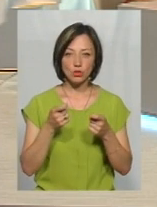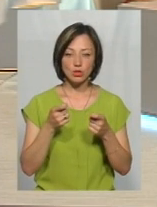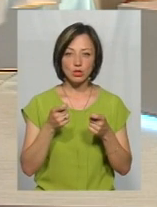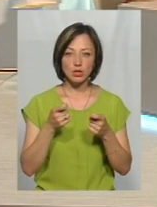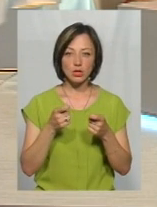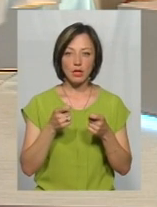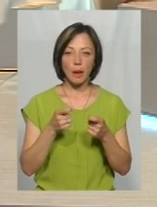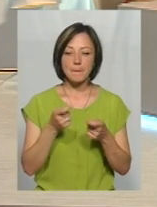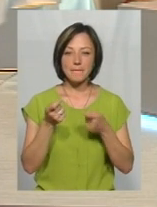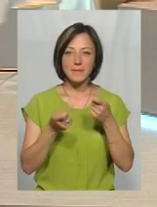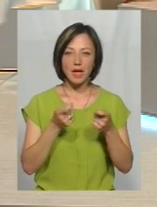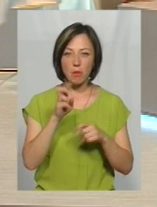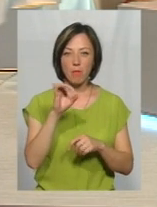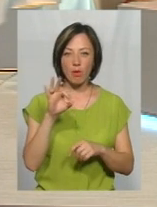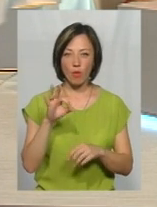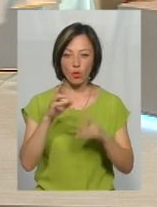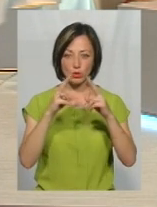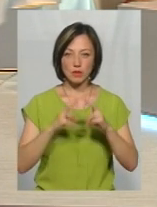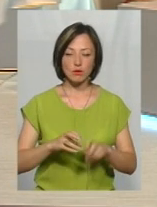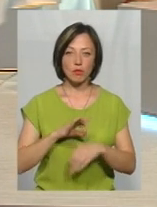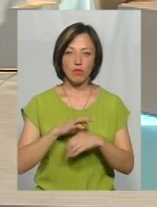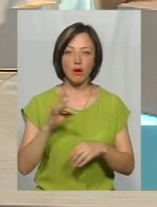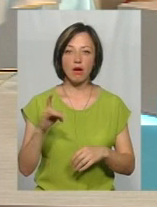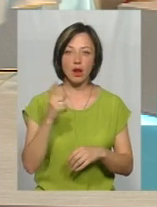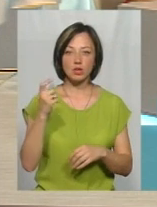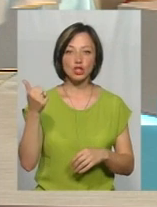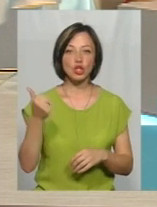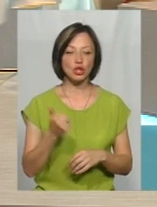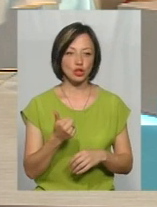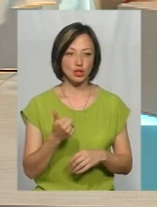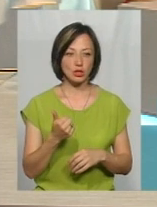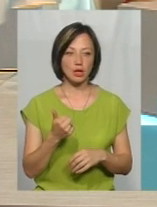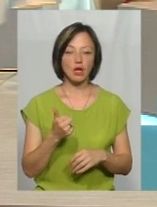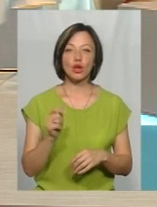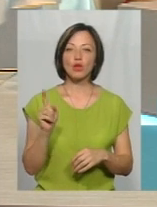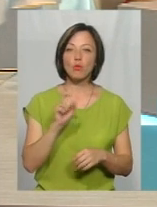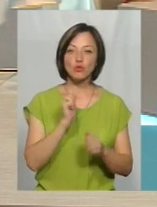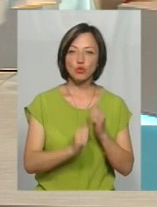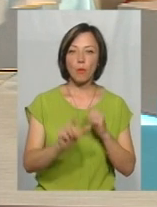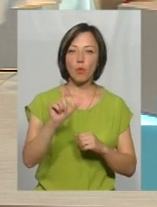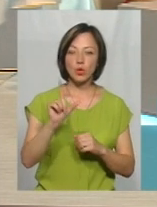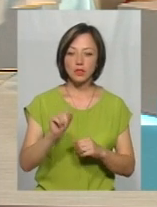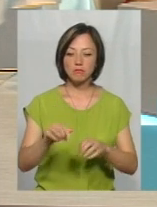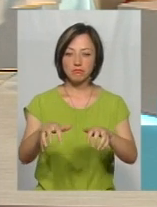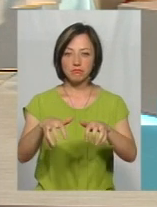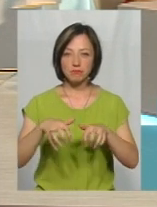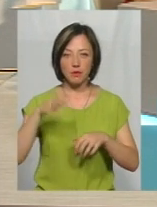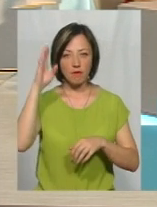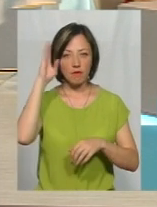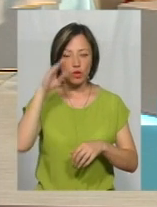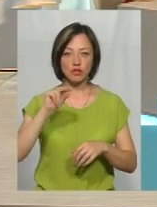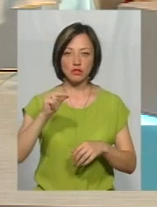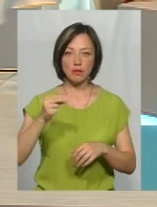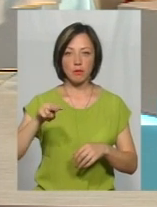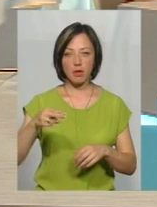називаємо так, мікробіологічних досліджень ми проводимо раз на тиждень. Тобто, що понеділка ми відбираємо воду і вже десь на